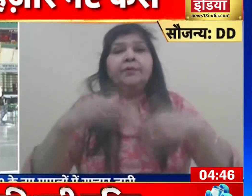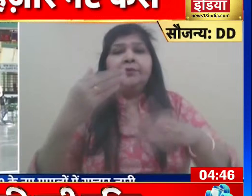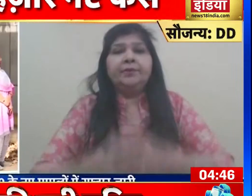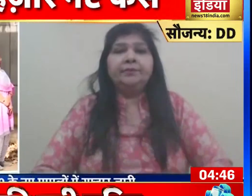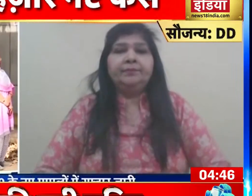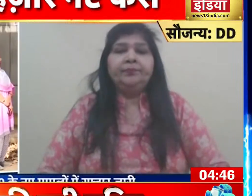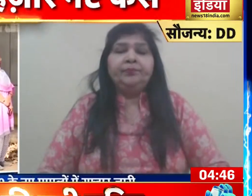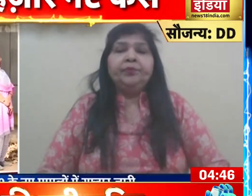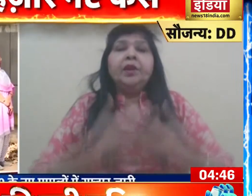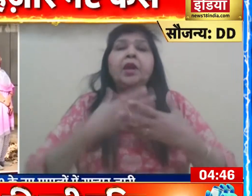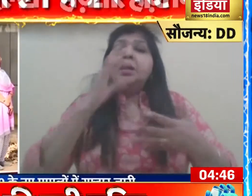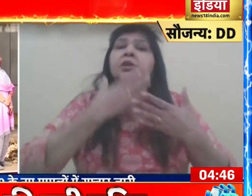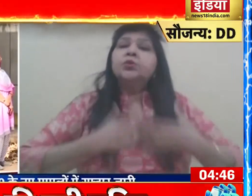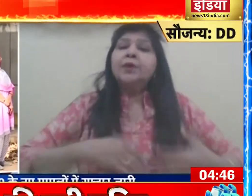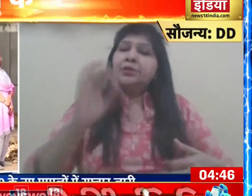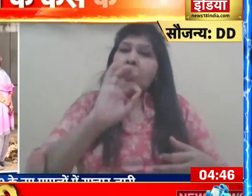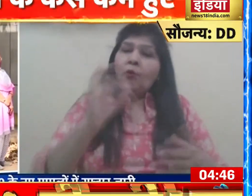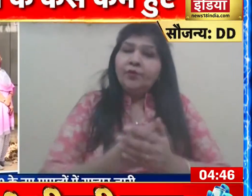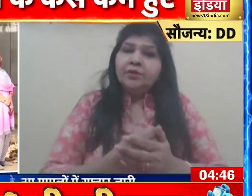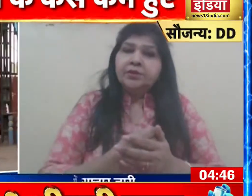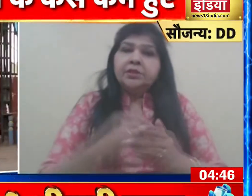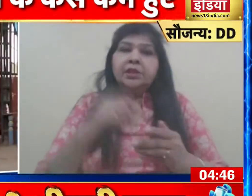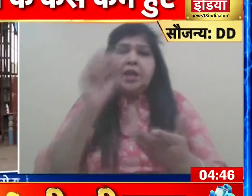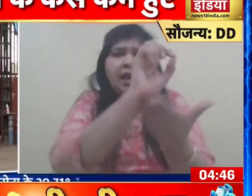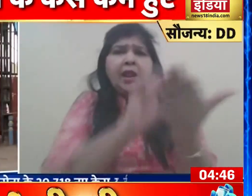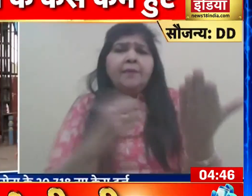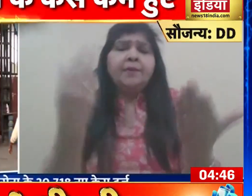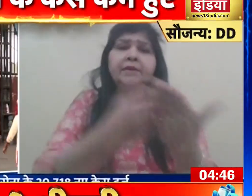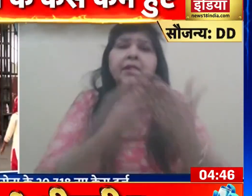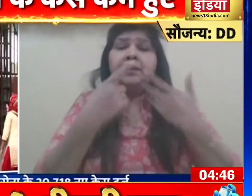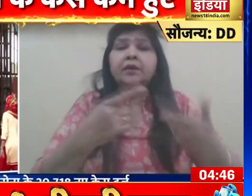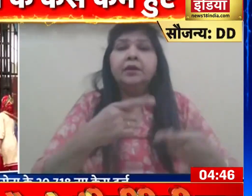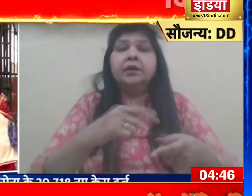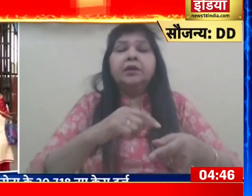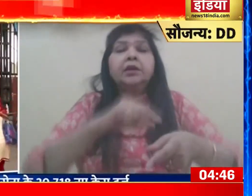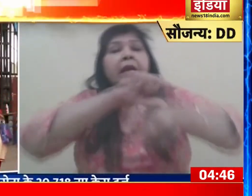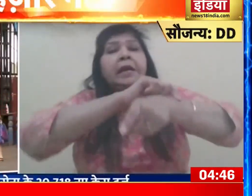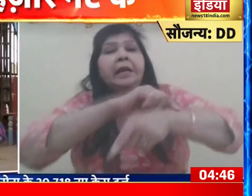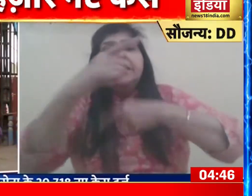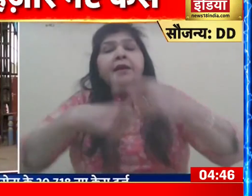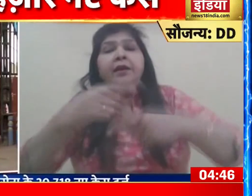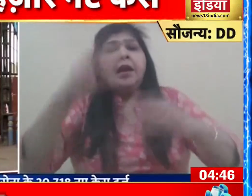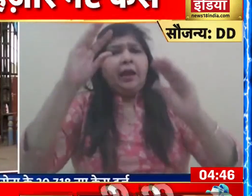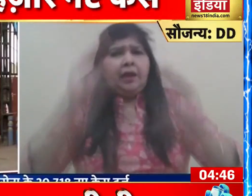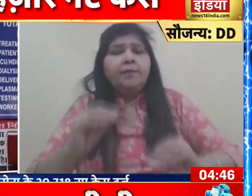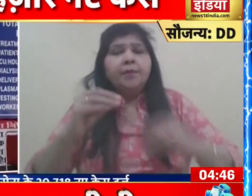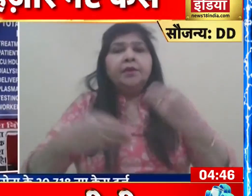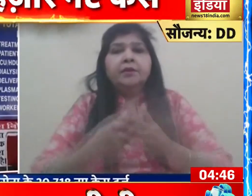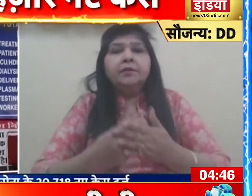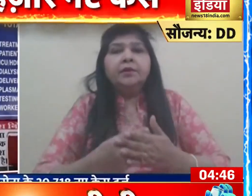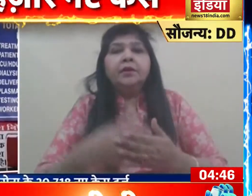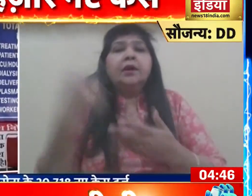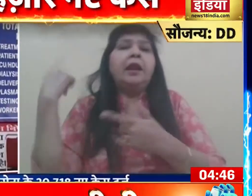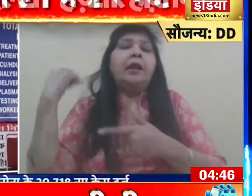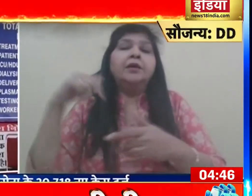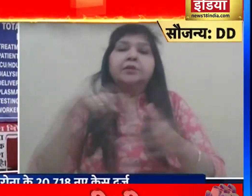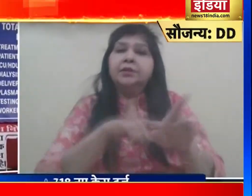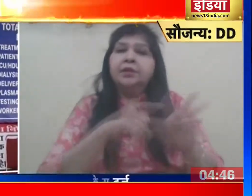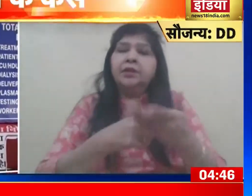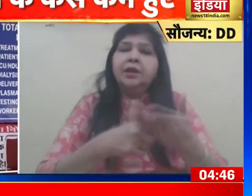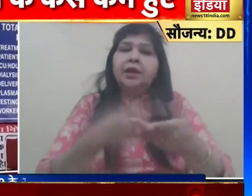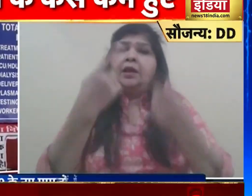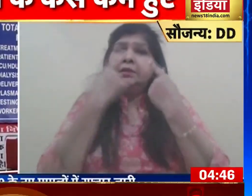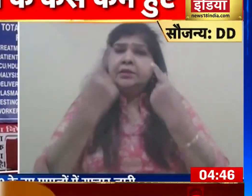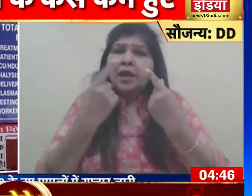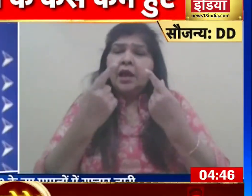स्वास्ति विभाग के आंकलों में ये जानकारी दी गई है संक्रमण के द्यानिक मामलों में कभी के वजह से बीते दिन कम जाच किये जाने को